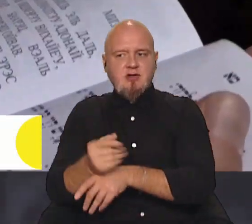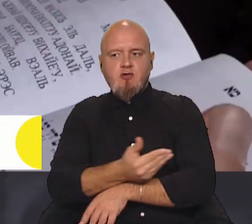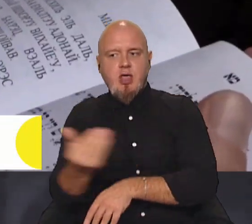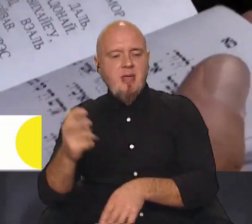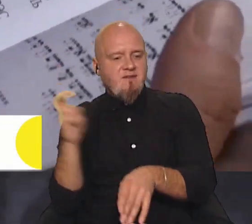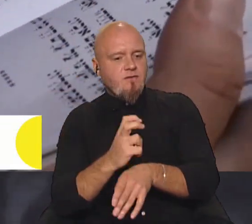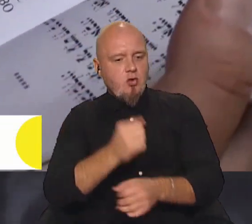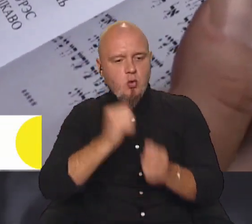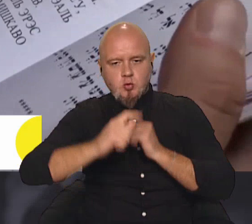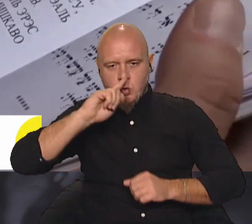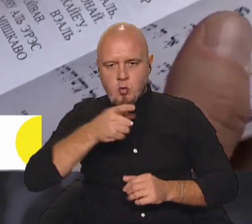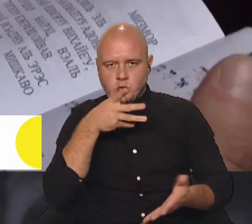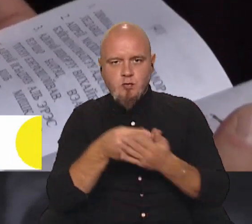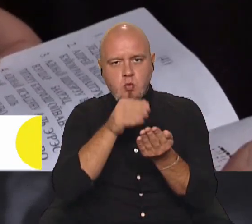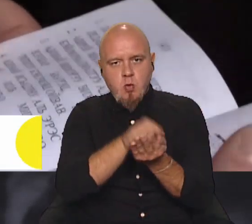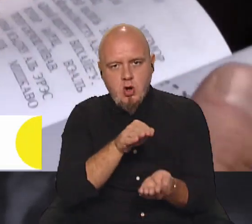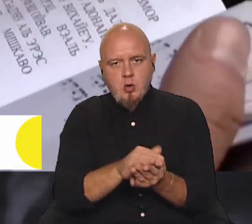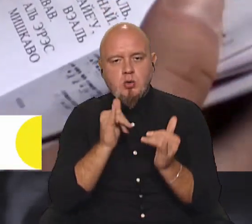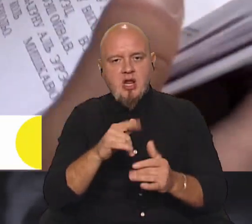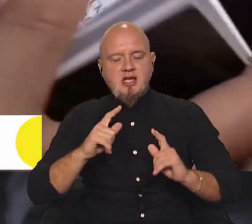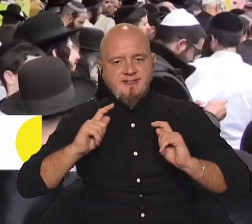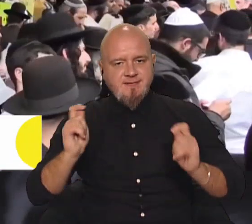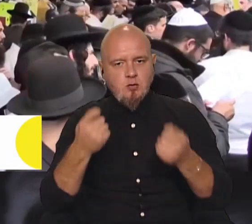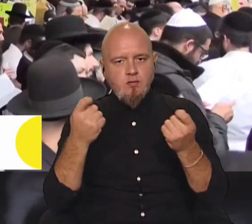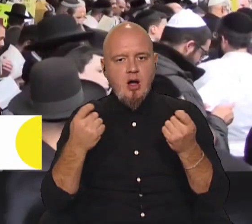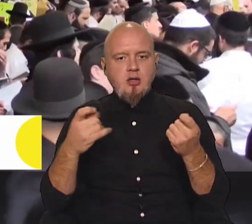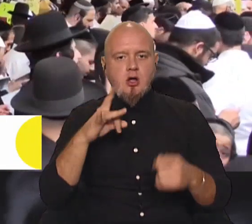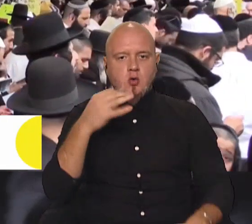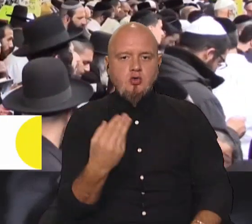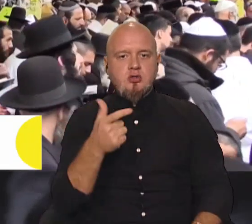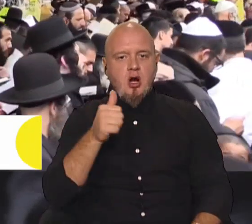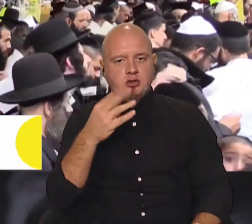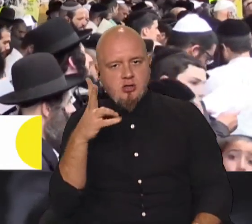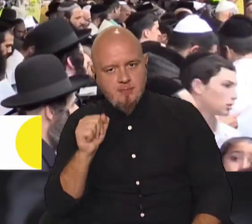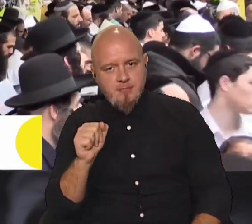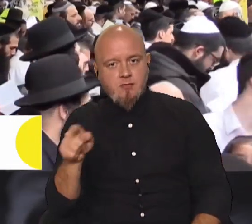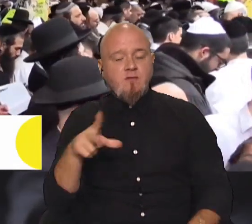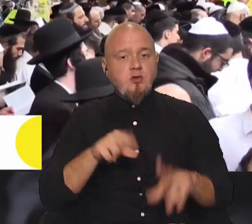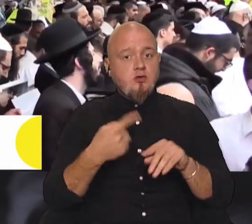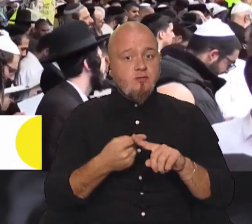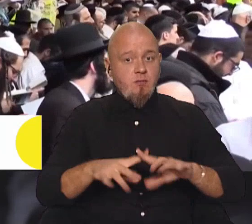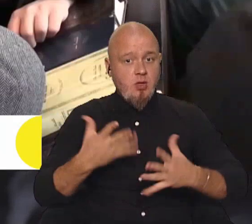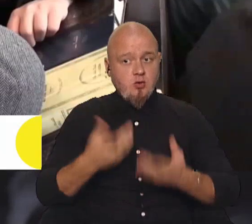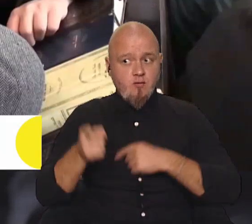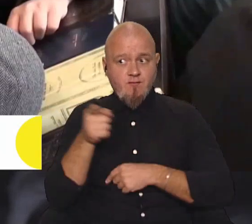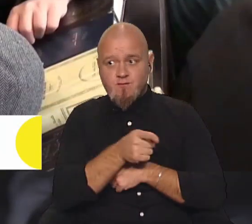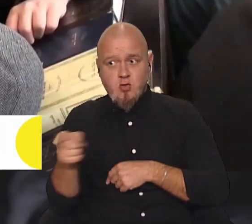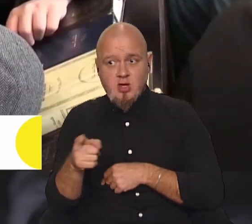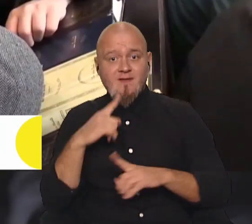року свою могилу для святкування Мужгашана. Вони вважають, що в тому випадку, якщо вони